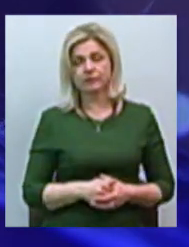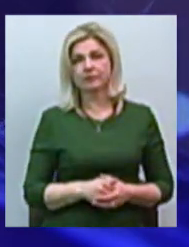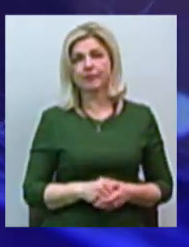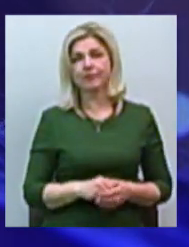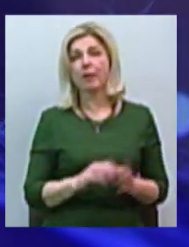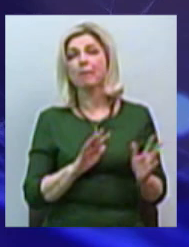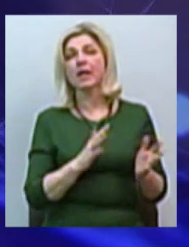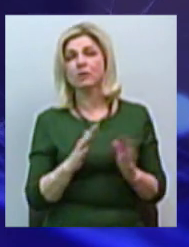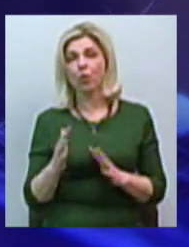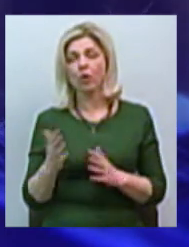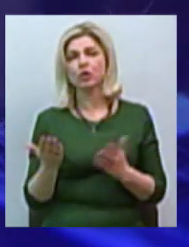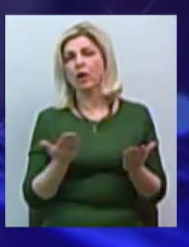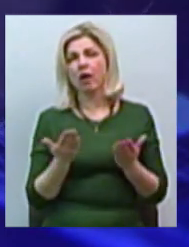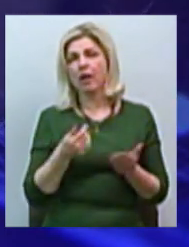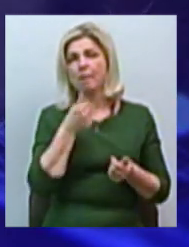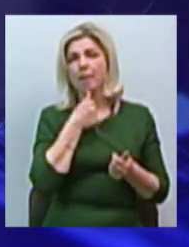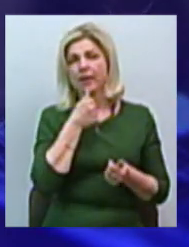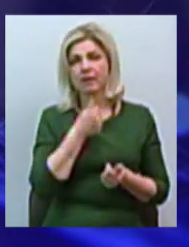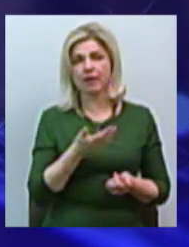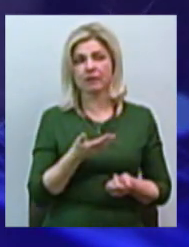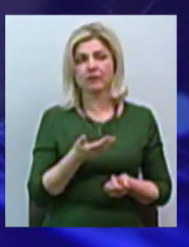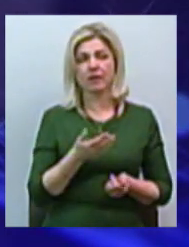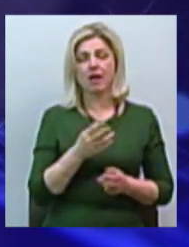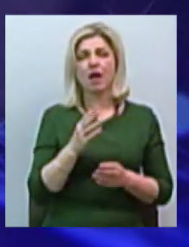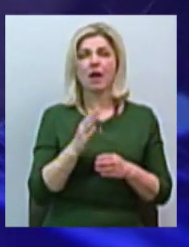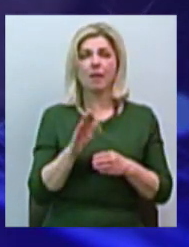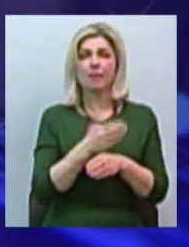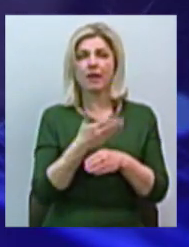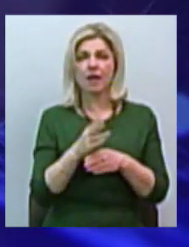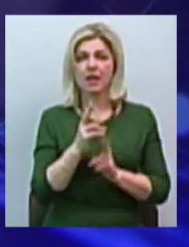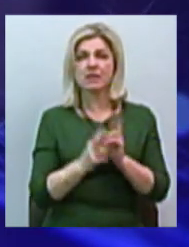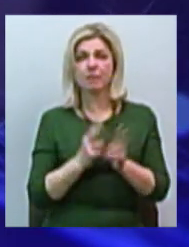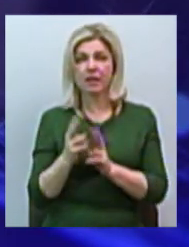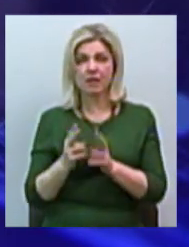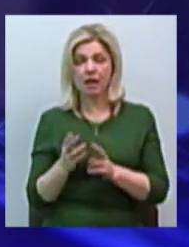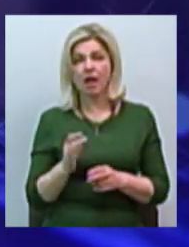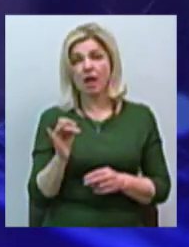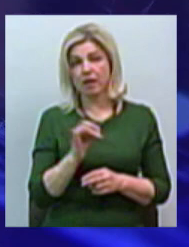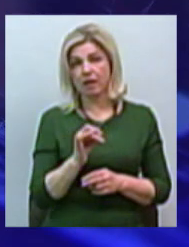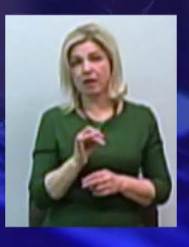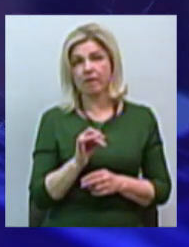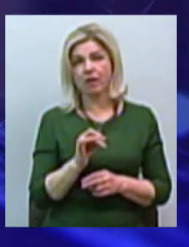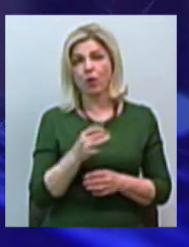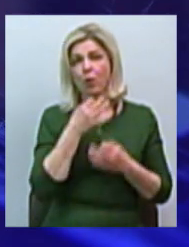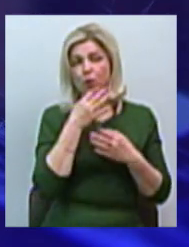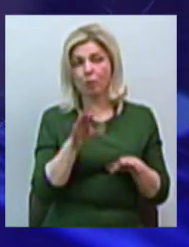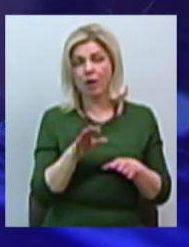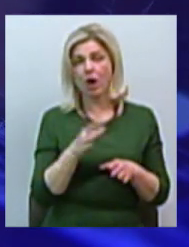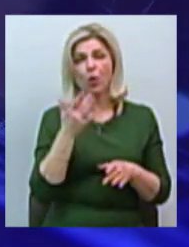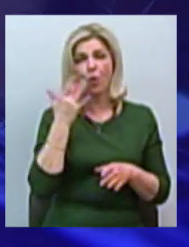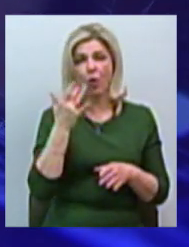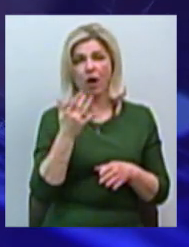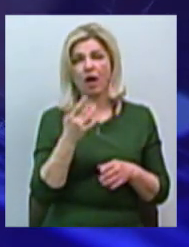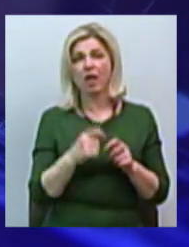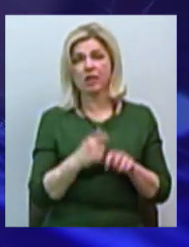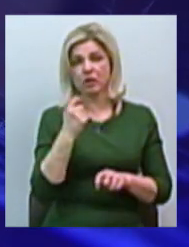Происходять там какие-то попытки перераспределения. І люба така легка дестабілізація, навіть